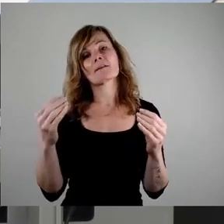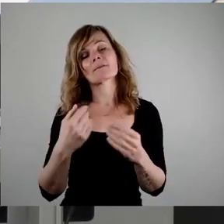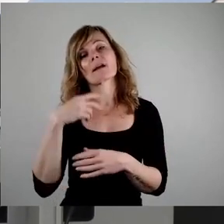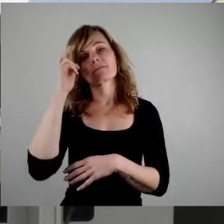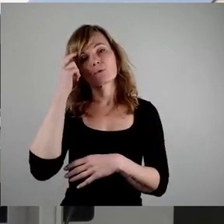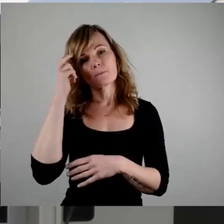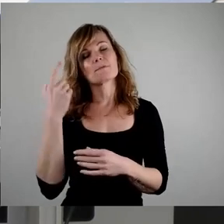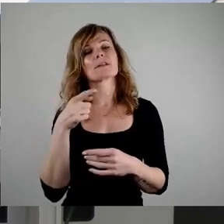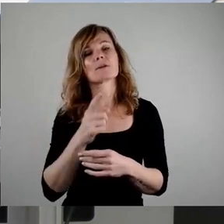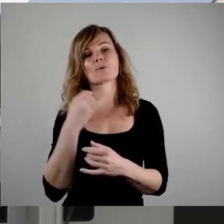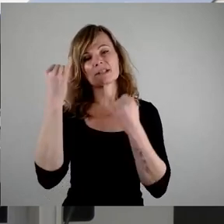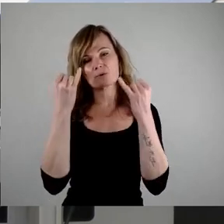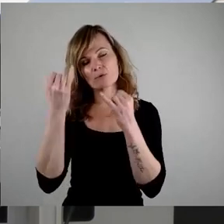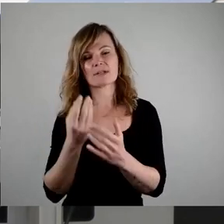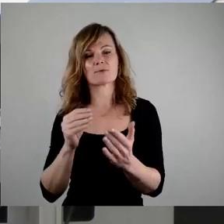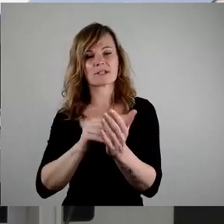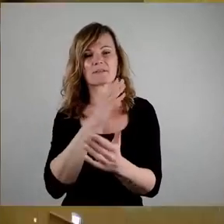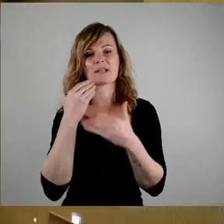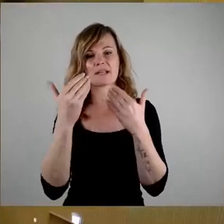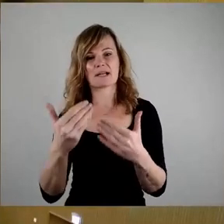vor Ideologie zu setzen. Vielen Dank.